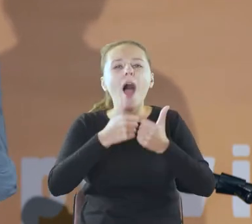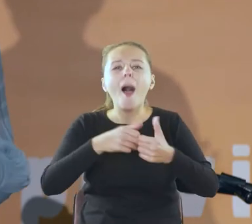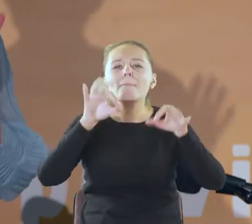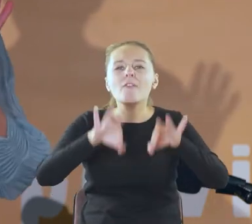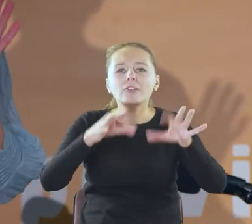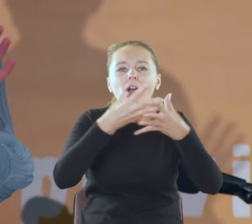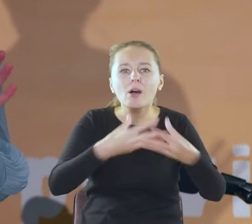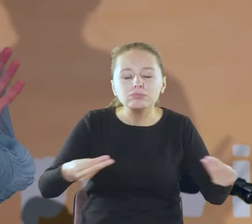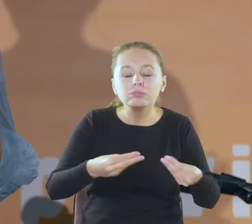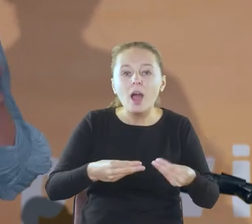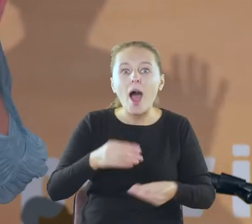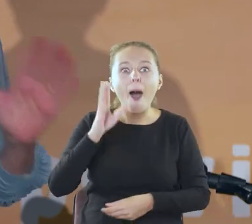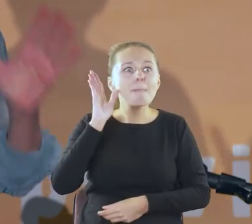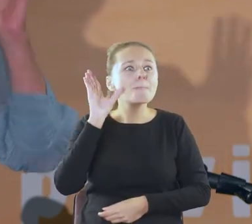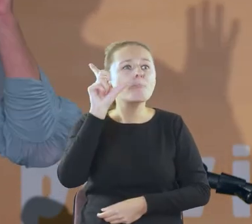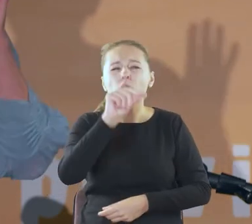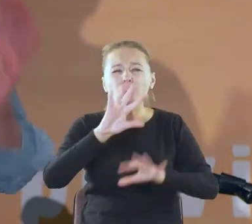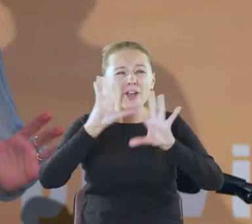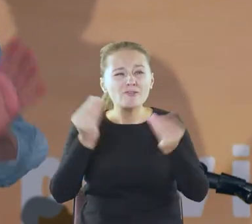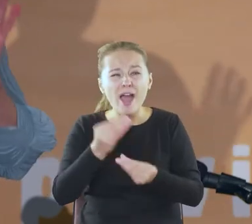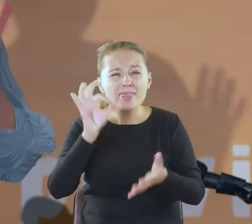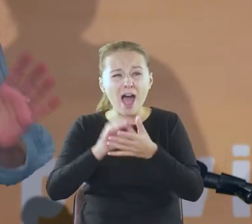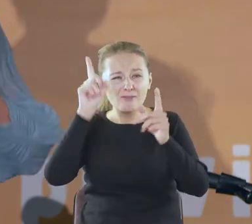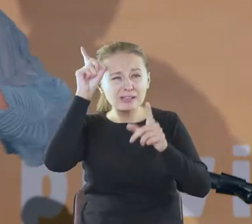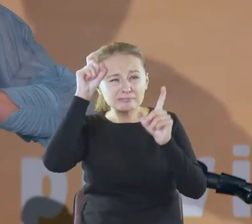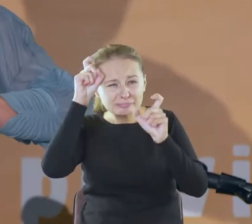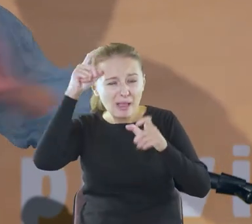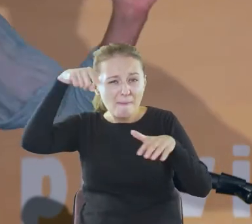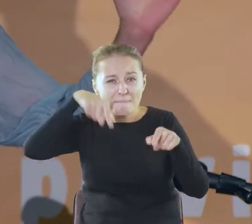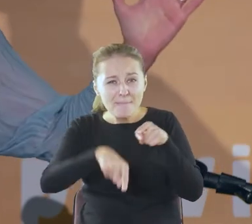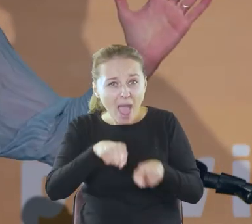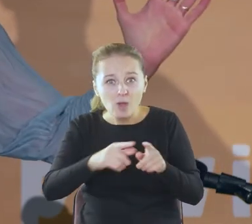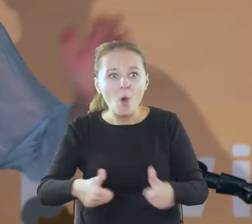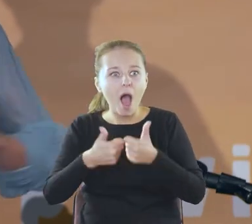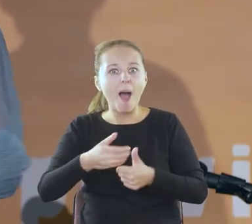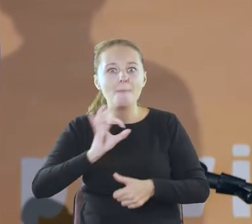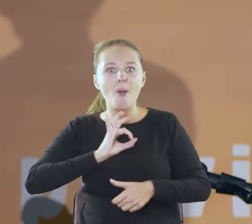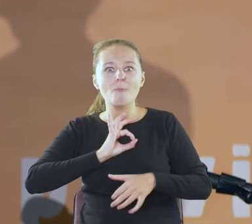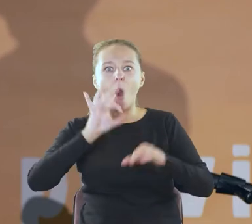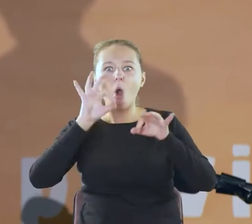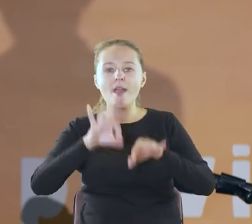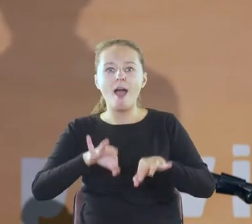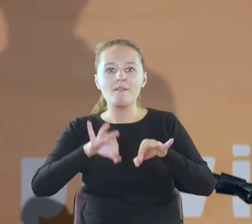zniosę bicze pochodnie, byleby moje zbrodnie wieczysta noc powlekła.